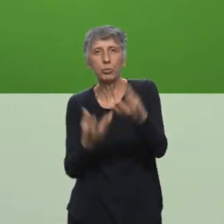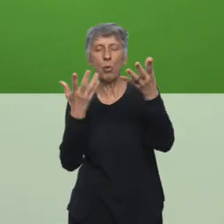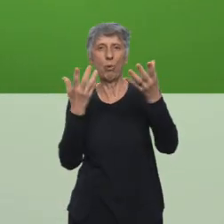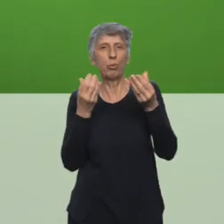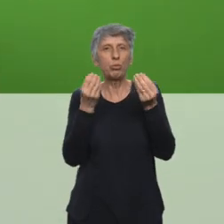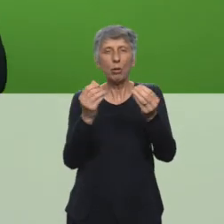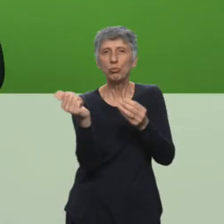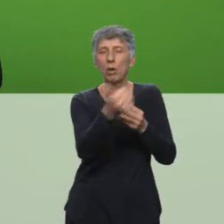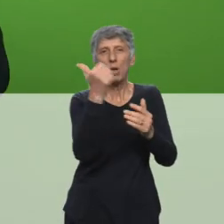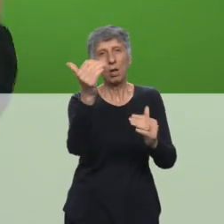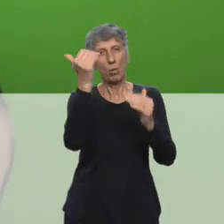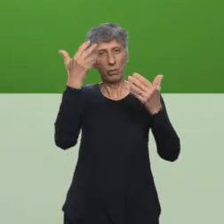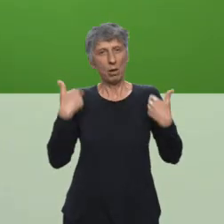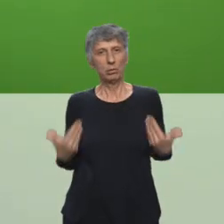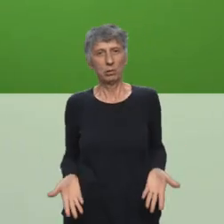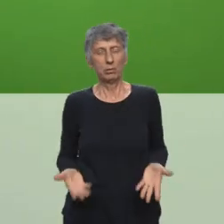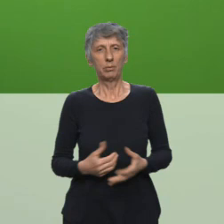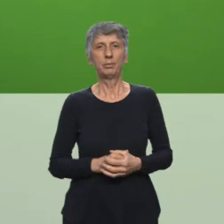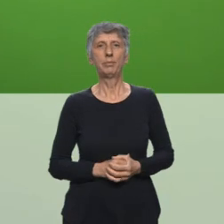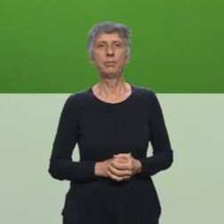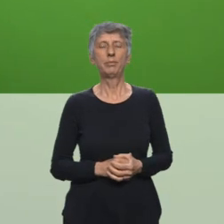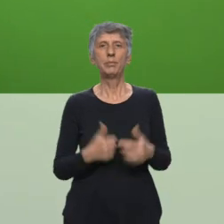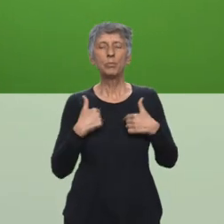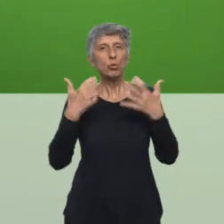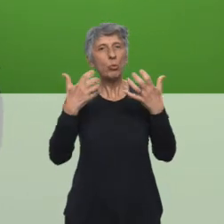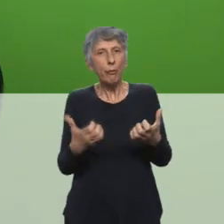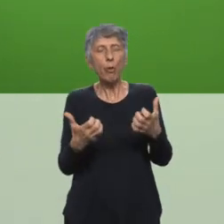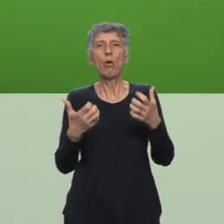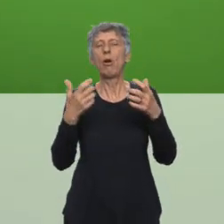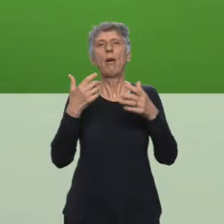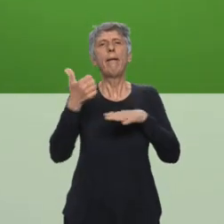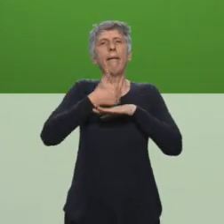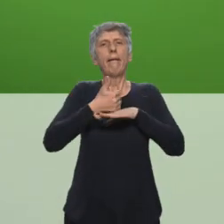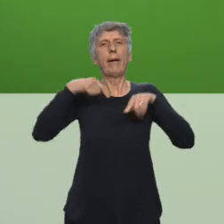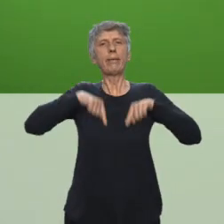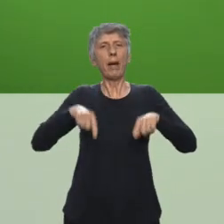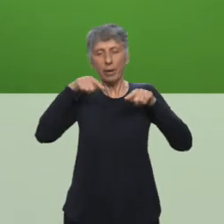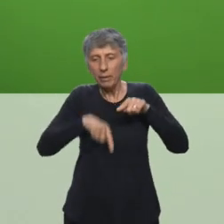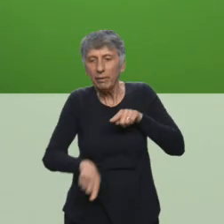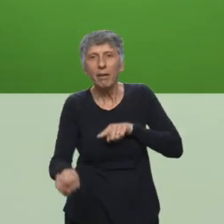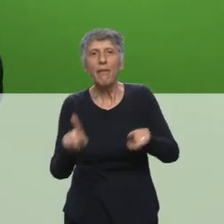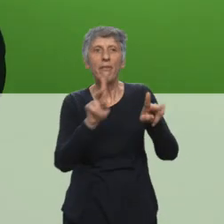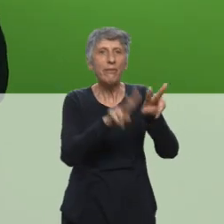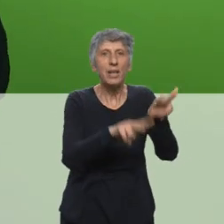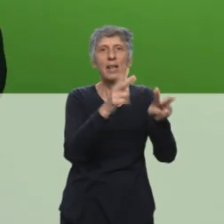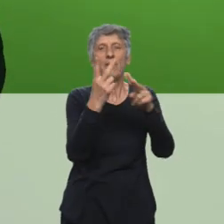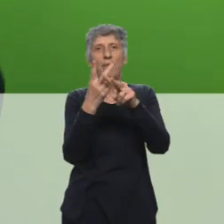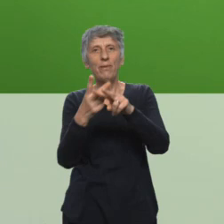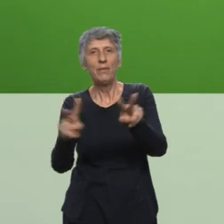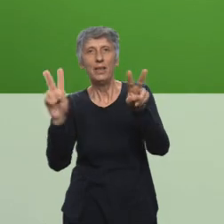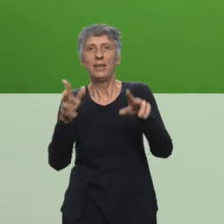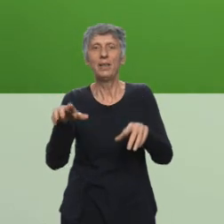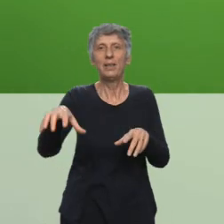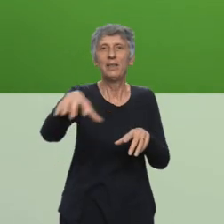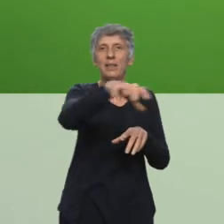et pour redonner confiance aux citoyens. Je veux, à l'autre bout de la chaîne, retrouver des